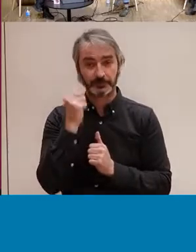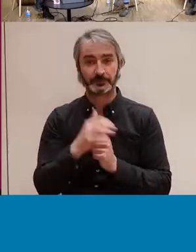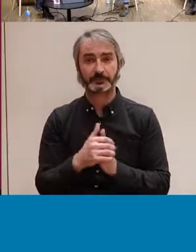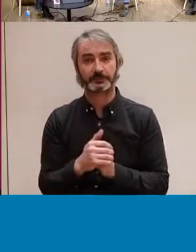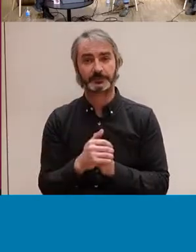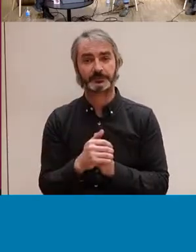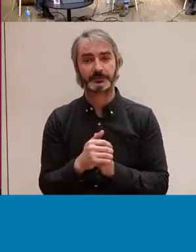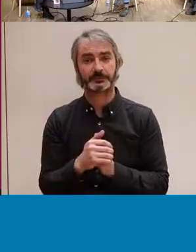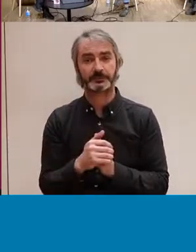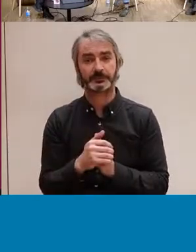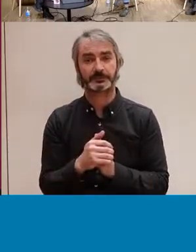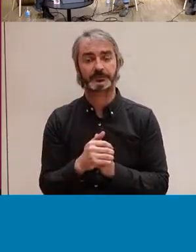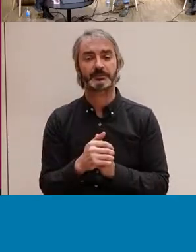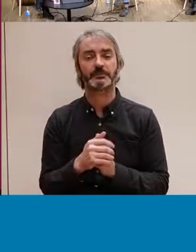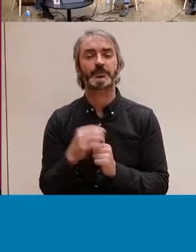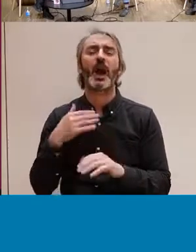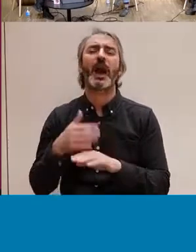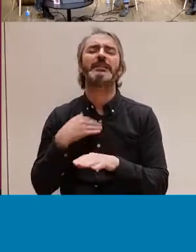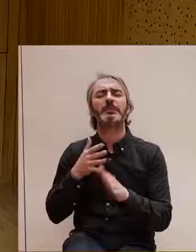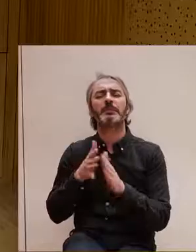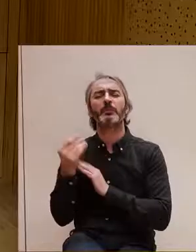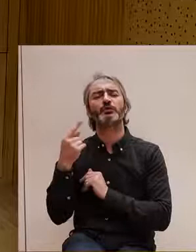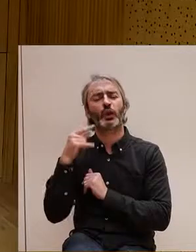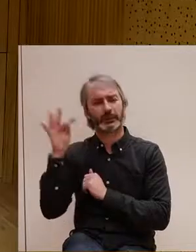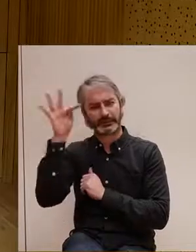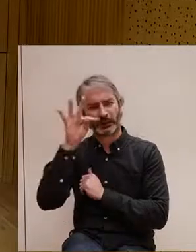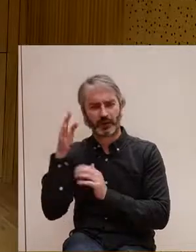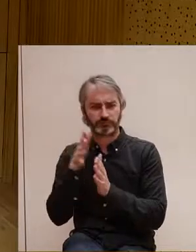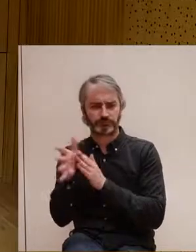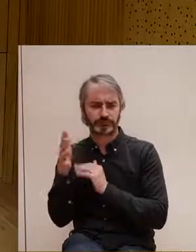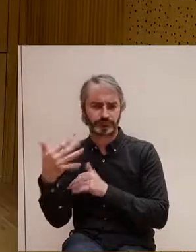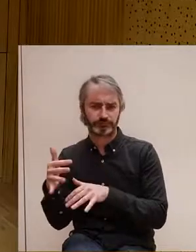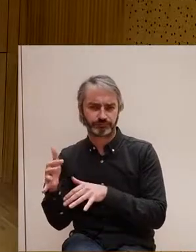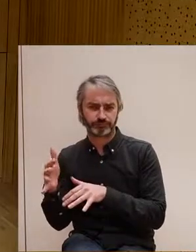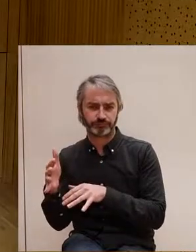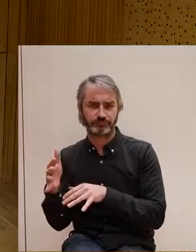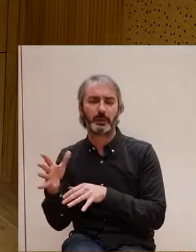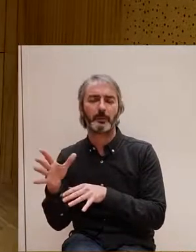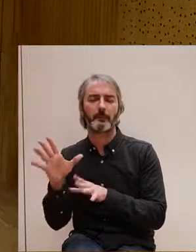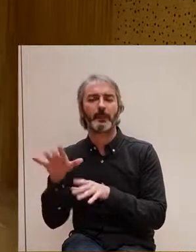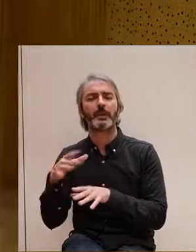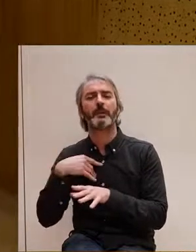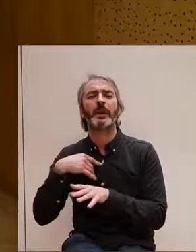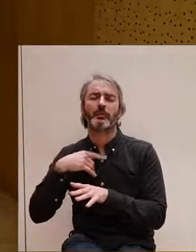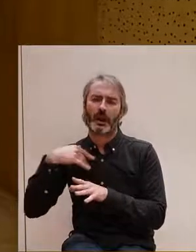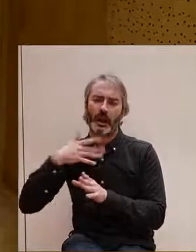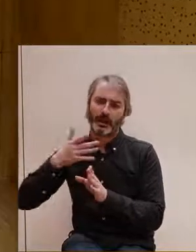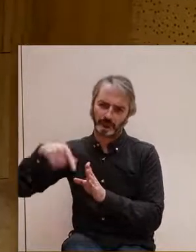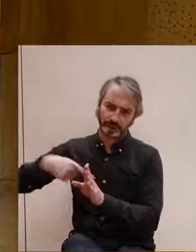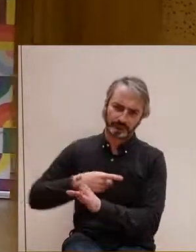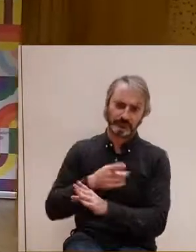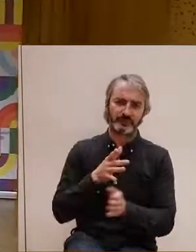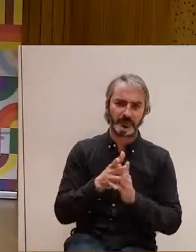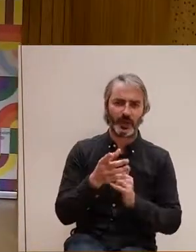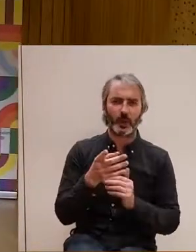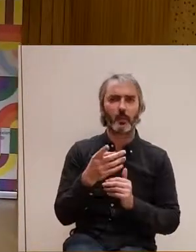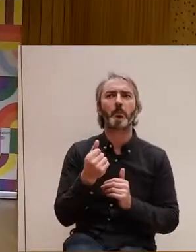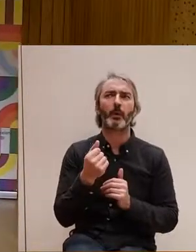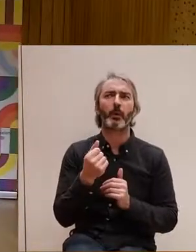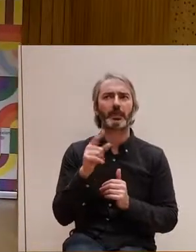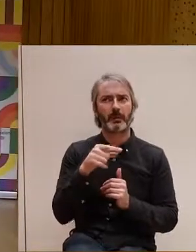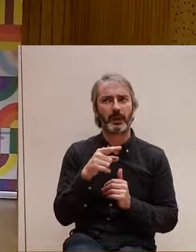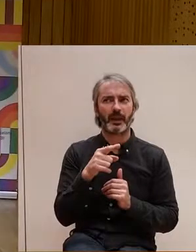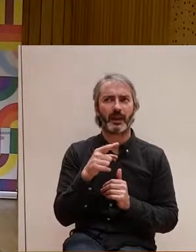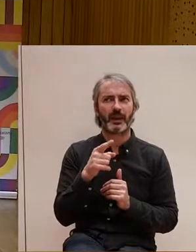la vivència del joc en concret, és a dir, fer la crítica que és molt dur arribar